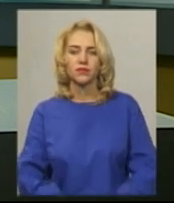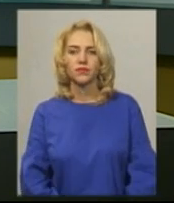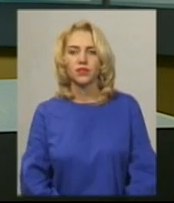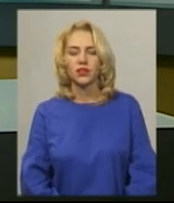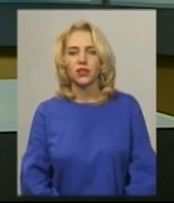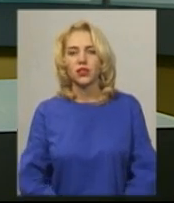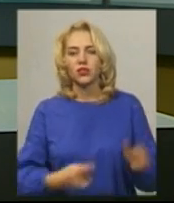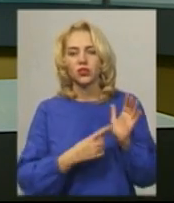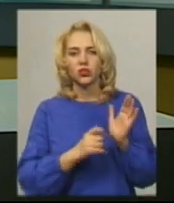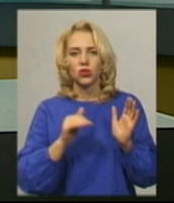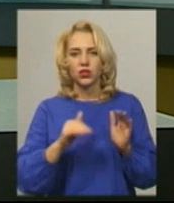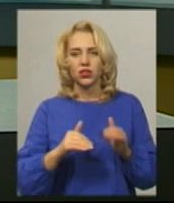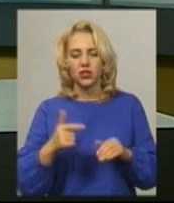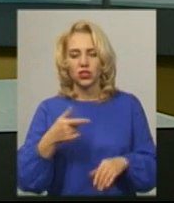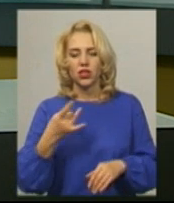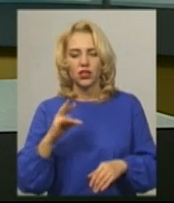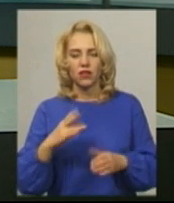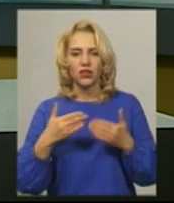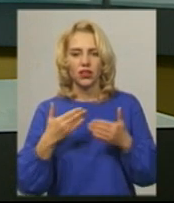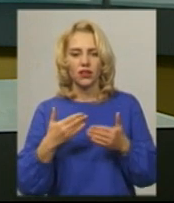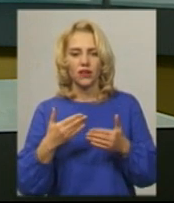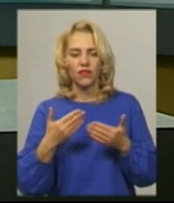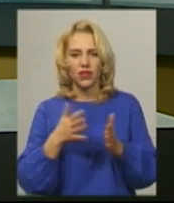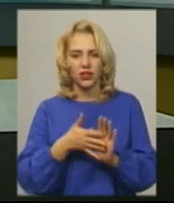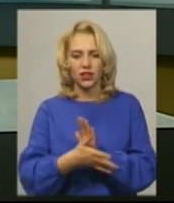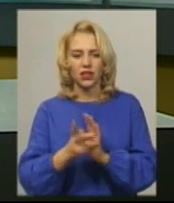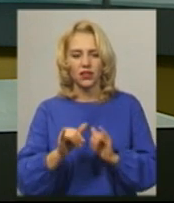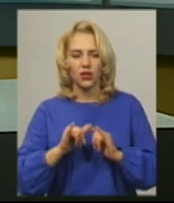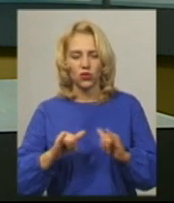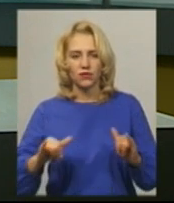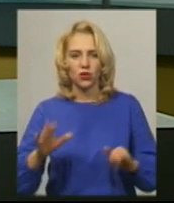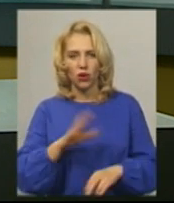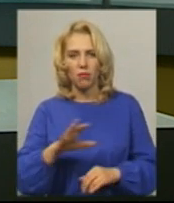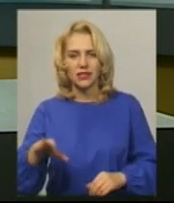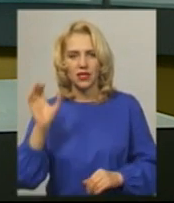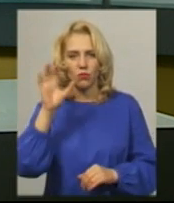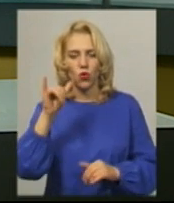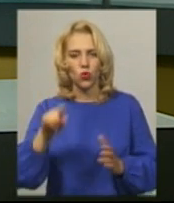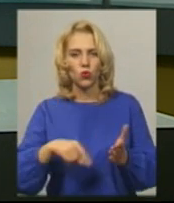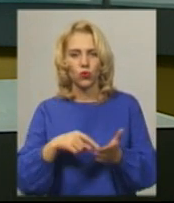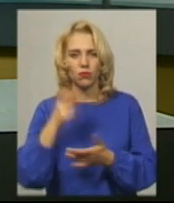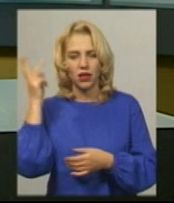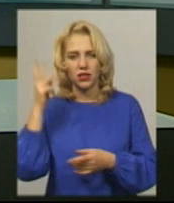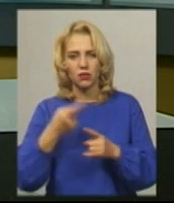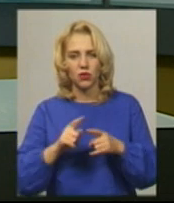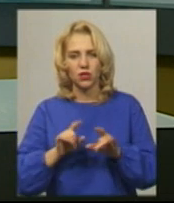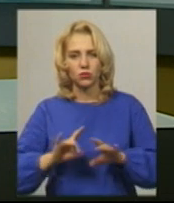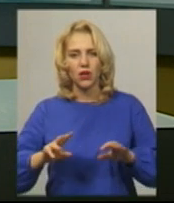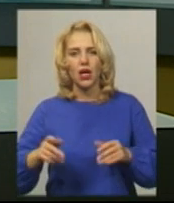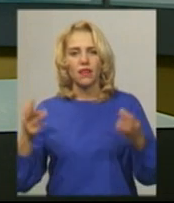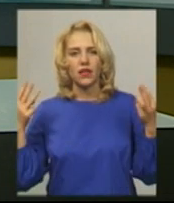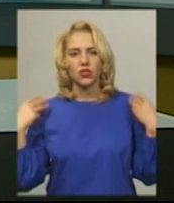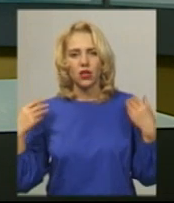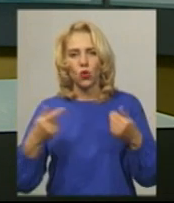600 тисяч гривень витратили з міського бюджету на розвиток баскетболу в Хмельницькому. Про це розповів начальник управління молоді та